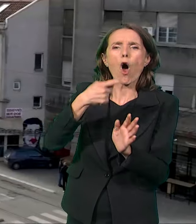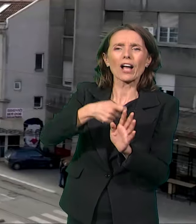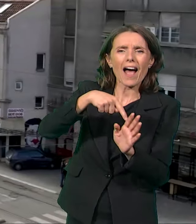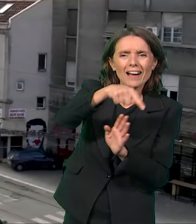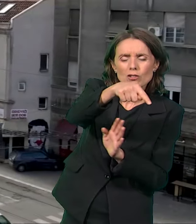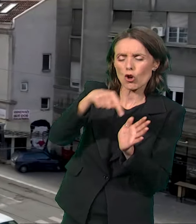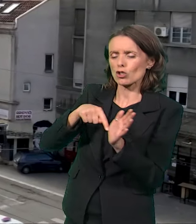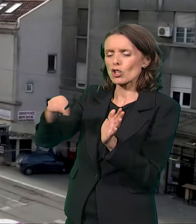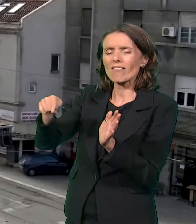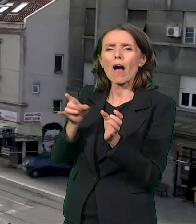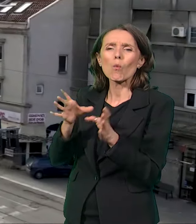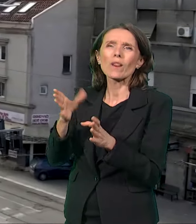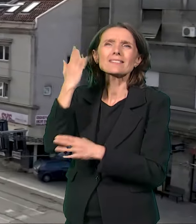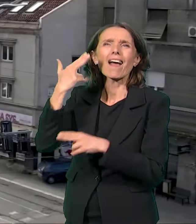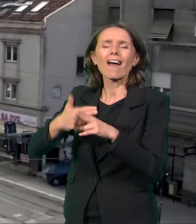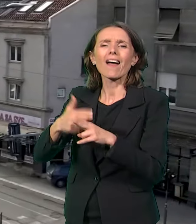čelik.